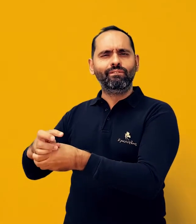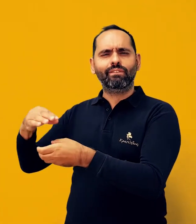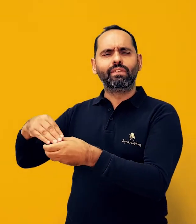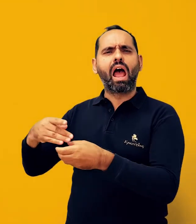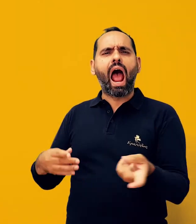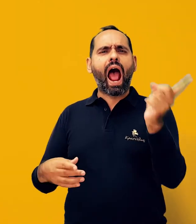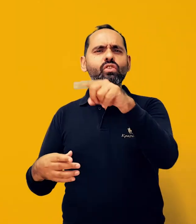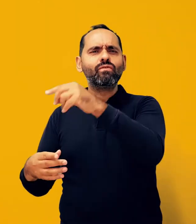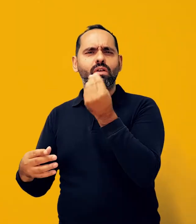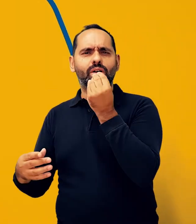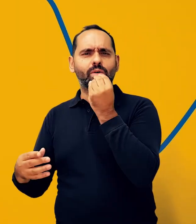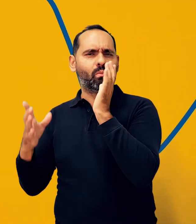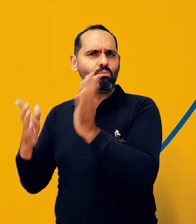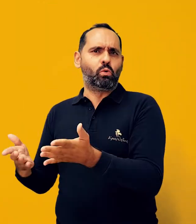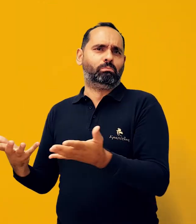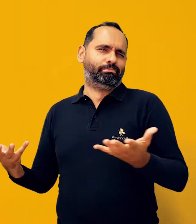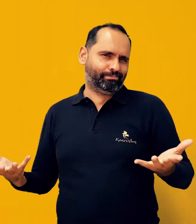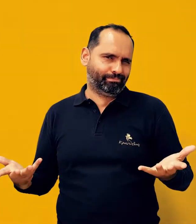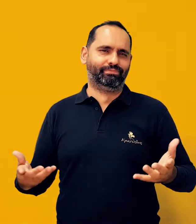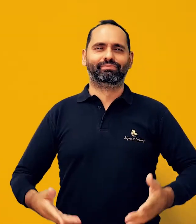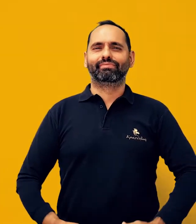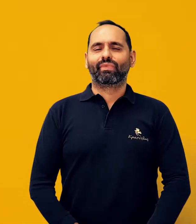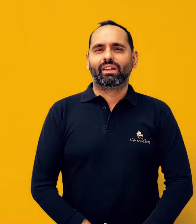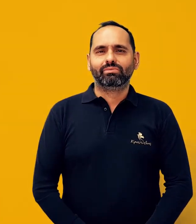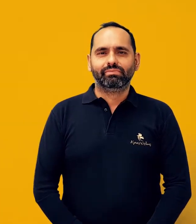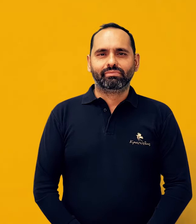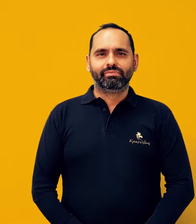περισσέψει φαγητό, το φιλάμε για κάποια άλλη στιγμή.